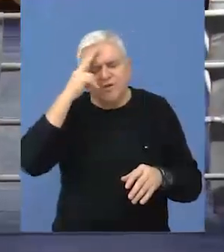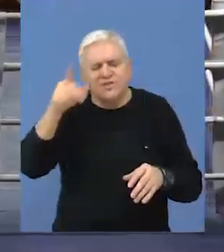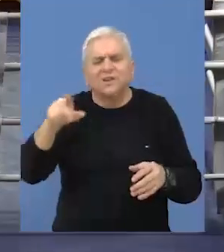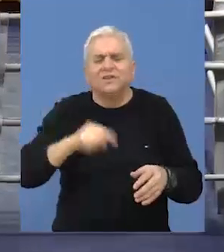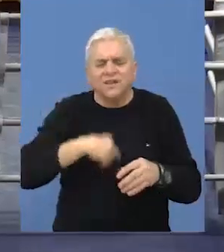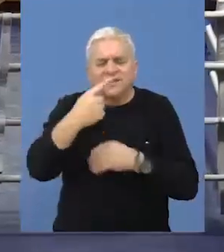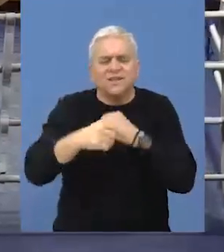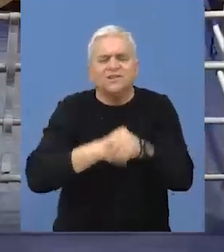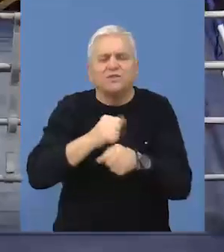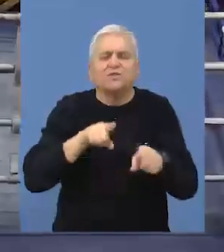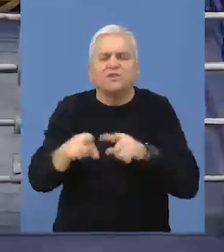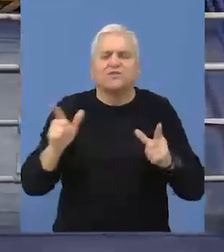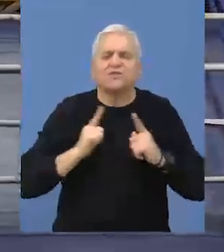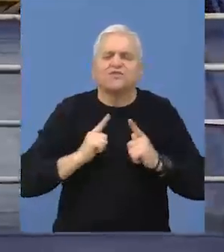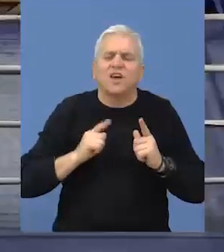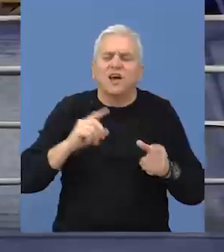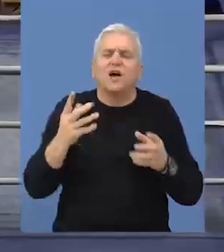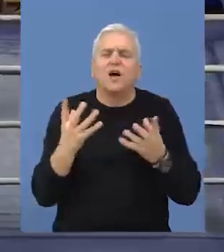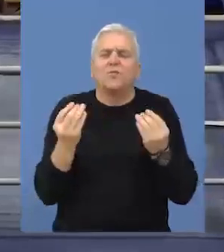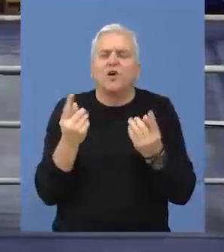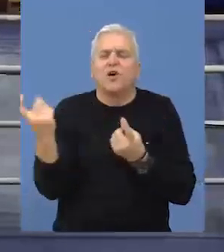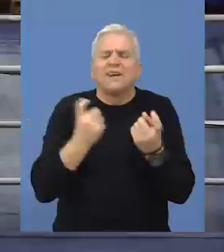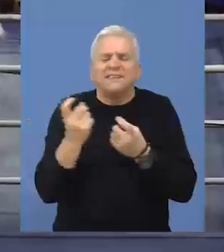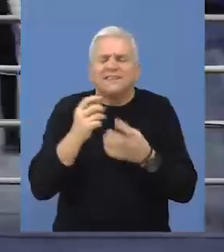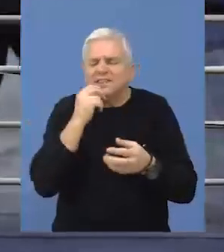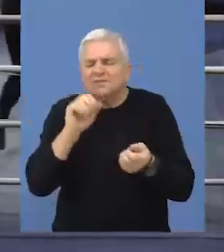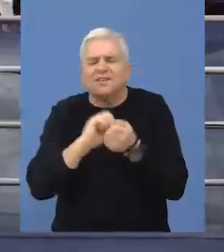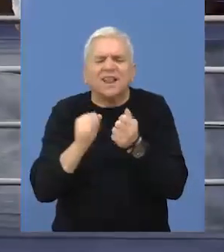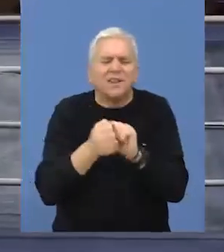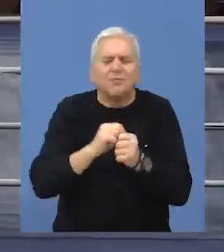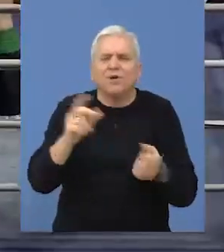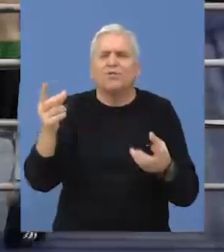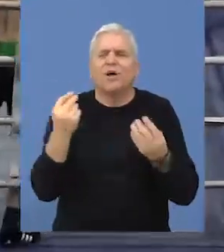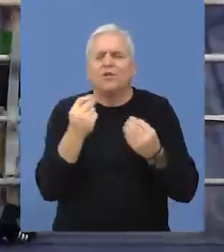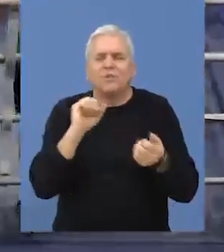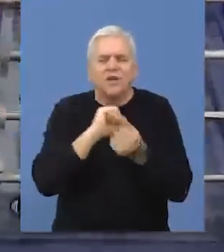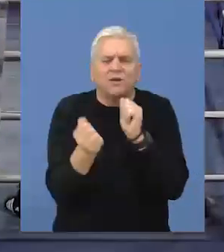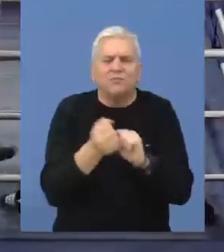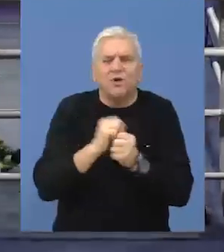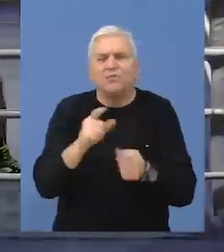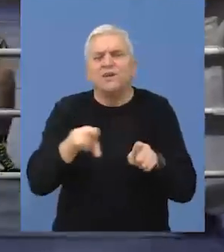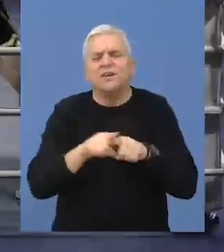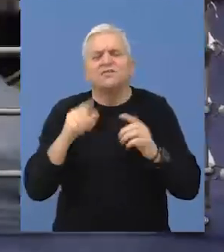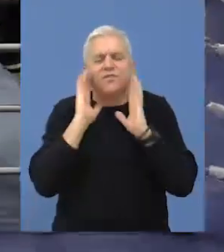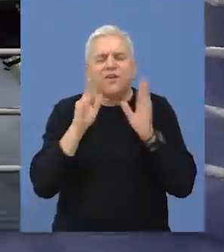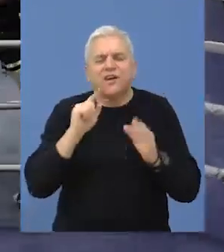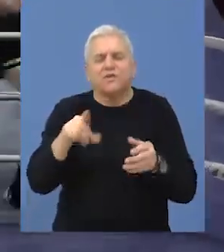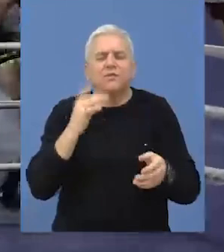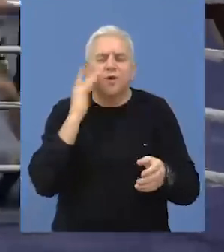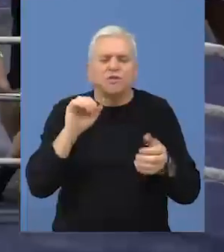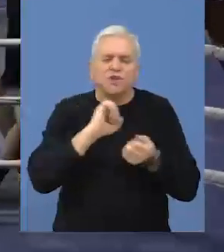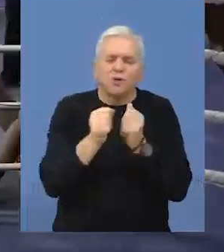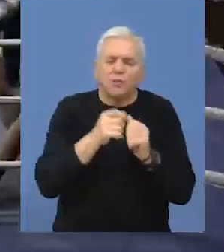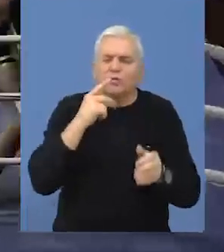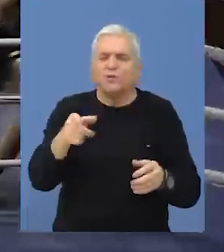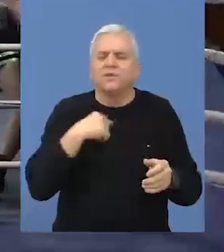Hoću da kažem da sledeća godina nas isto očekuje puna izazova, puna dobrih mečeva, nadam se isto